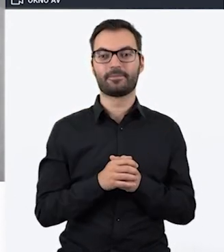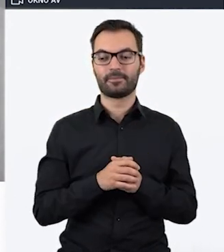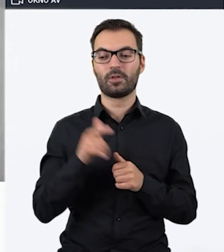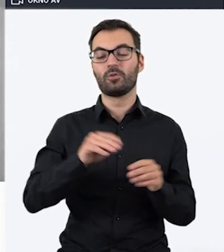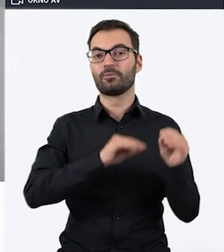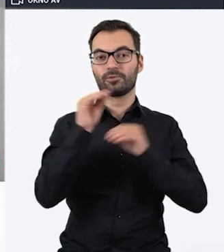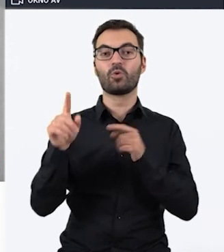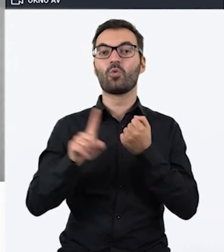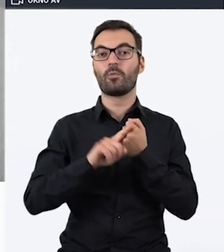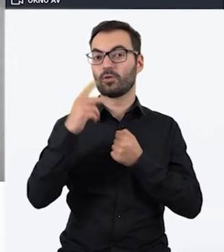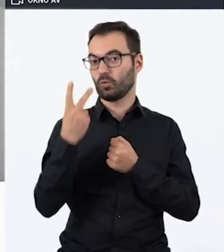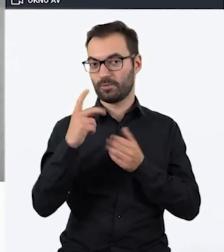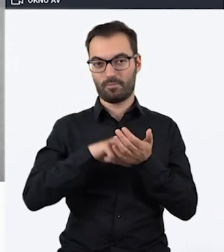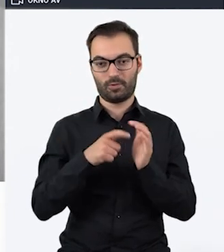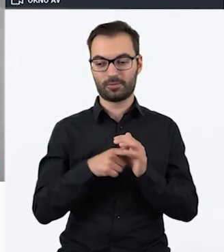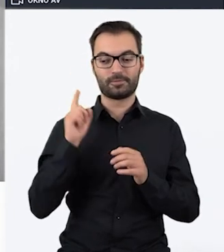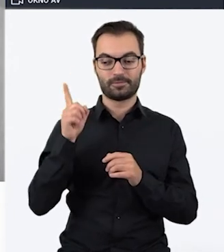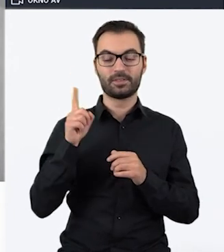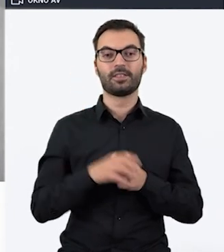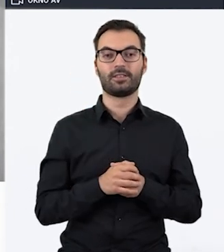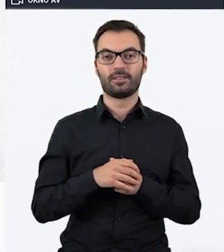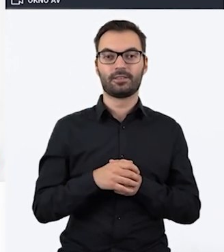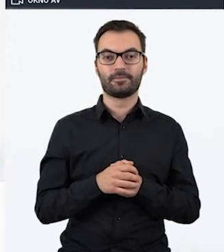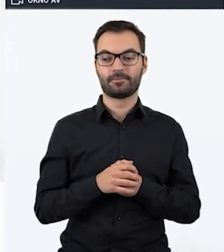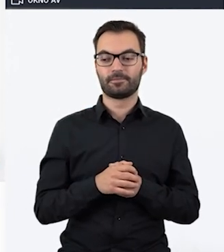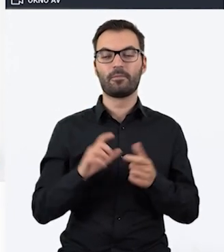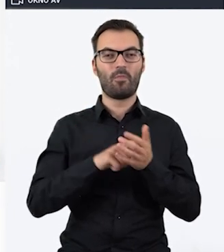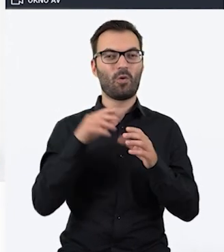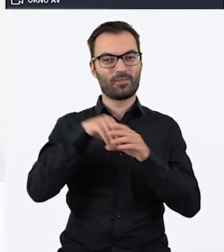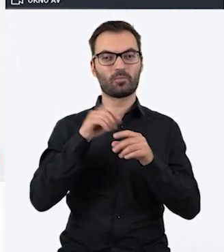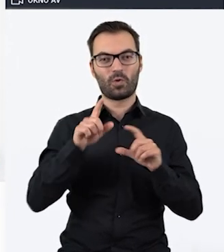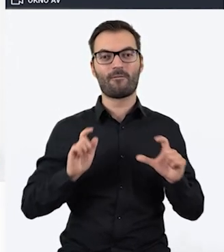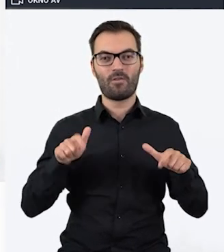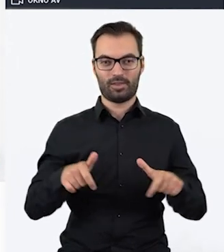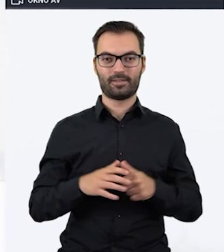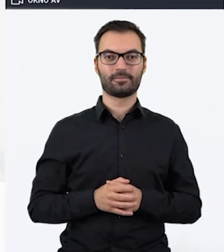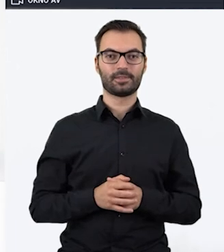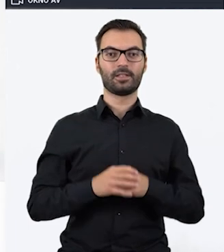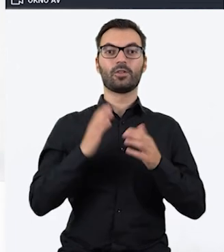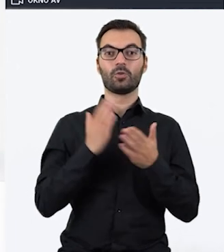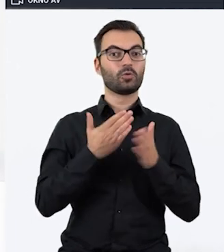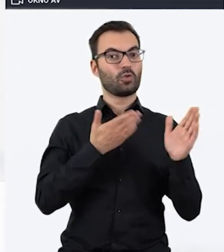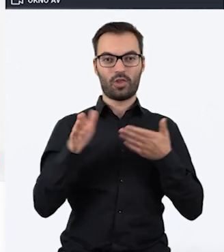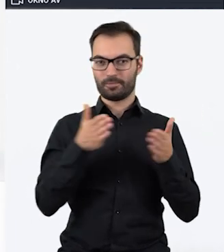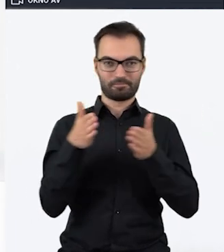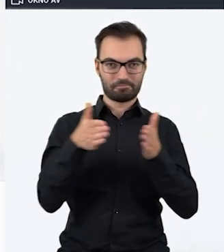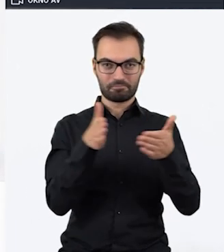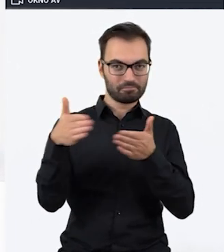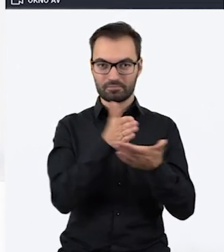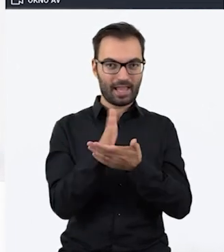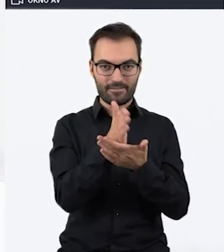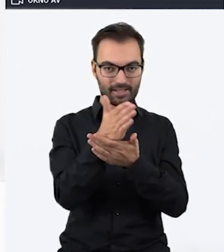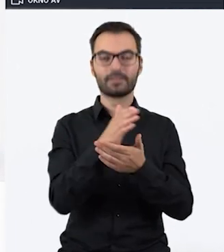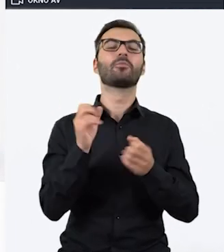numer dwa. Tutaj jest ten pokój z fotelami, zaraz tam zajrzymy. W momencie, kiedy stworzymy już nawigację pomiędzy pomieszczeniami, no